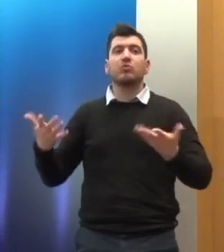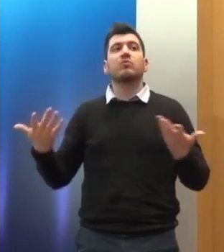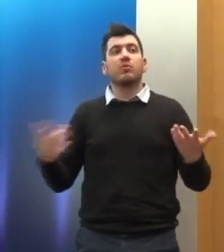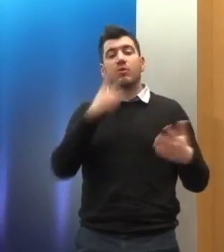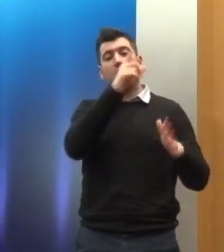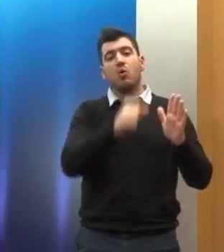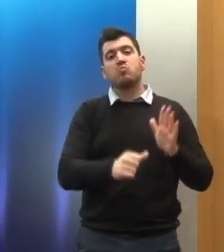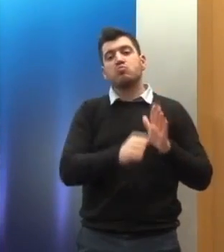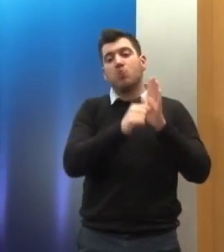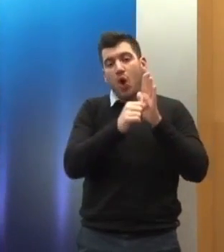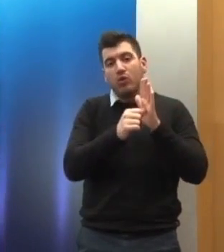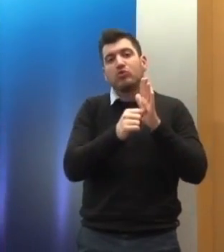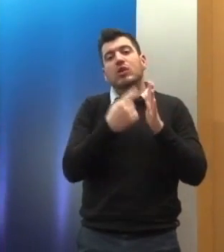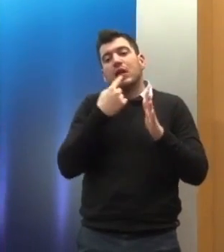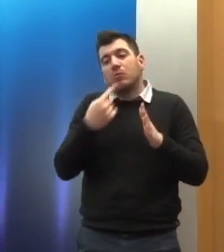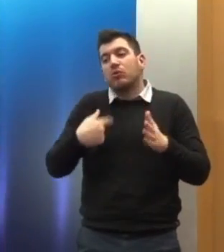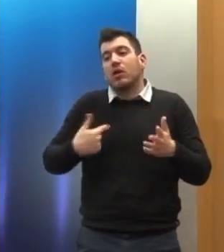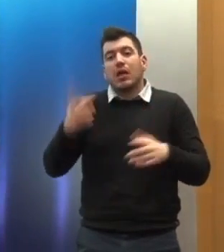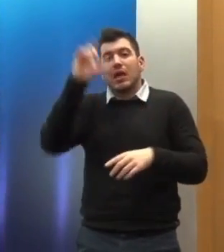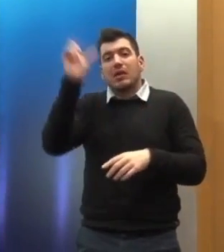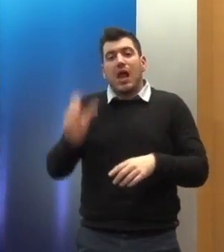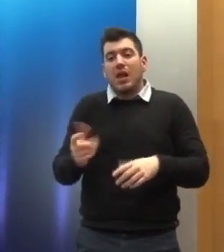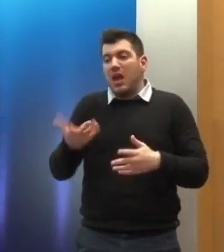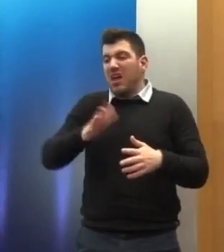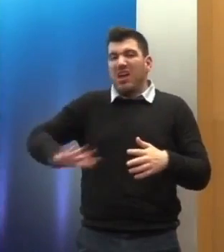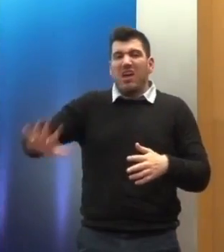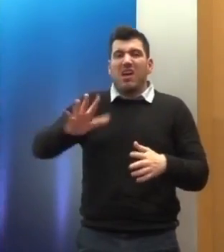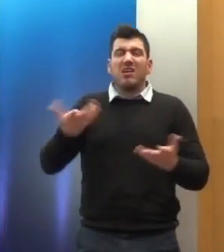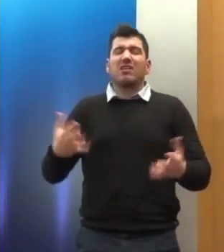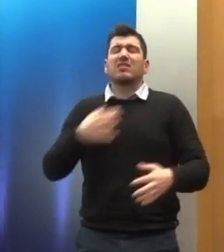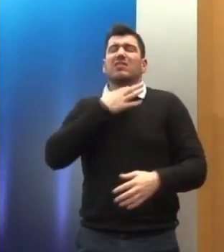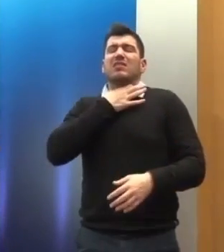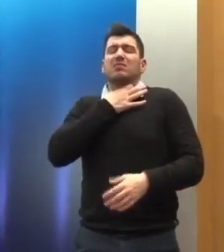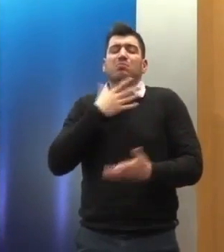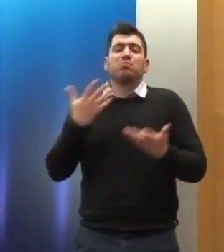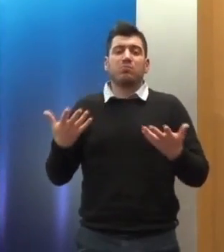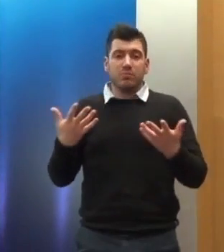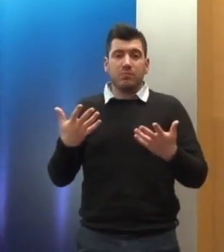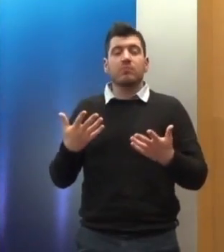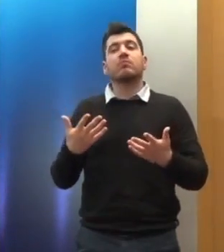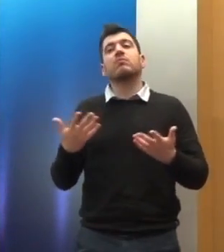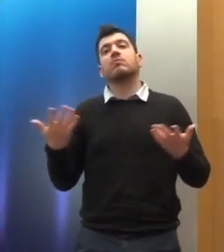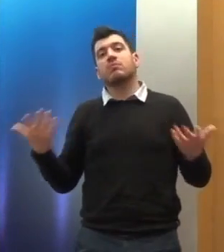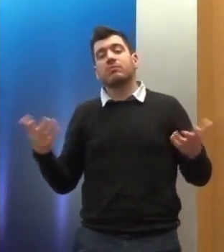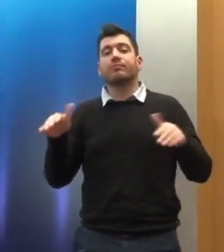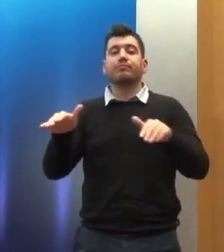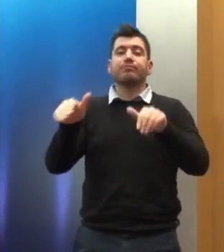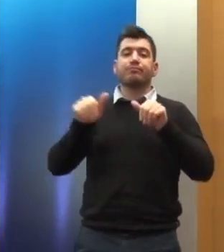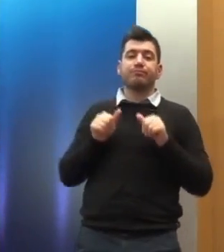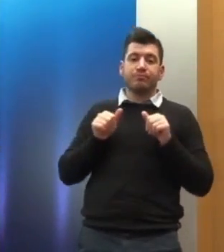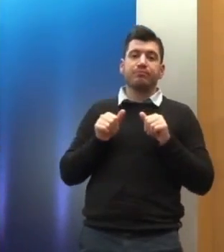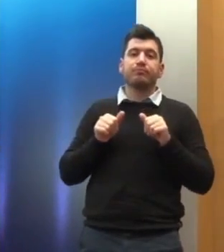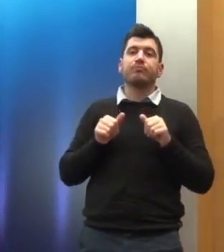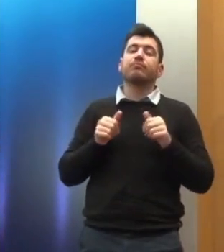χαρακτηρίζει την κατάσταση στο δραματική θα πρέπει να υπάρξουν προτεραιότητες αν θέλουμε να είμαστε ρεαλιστές διότι διαφορετικά φοβάμαι ότι